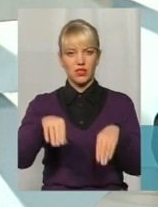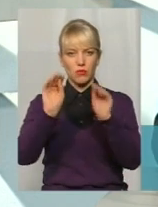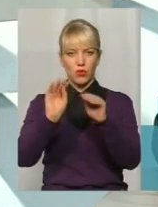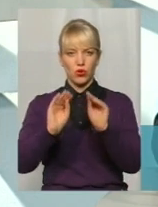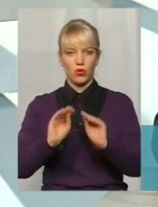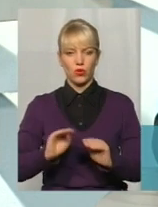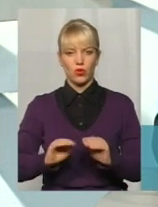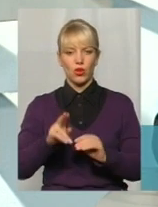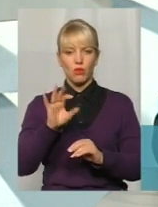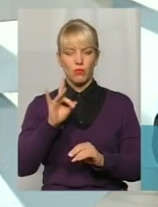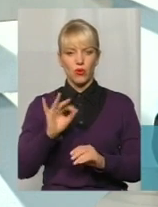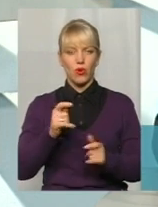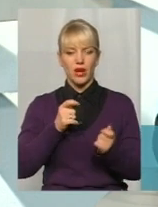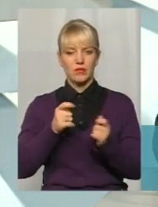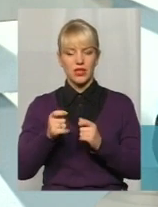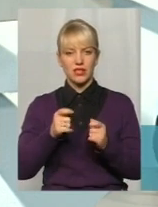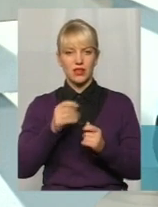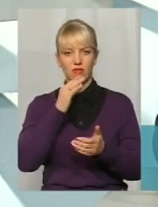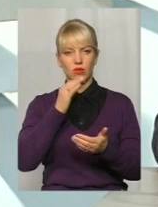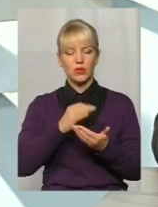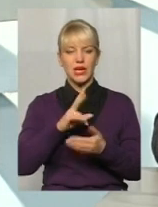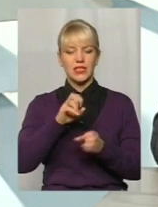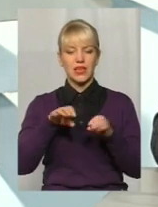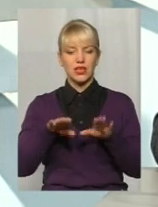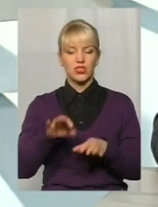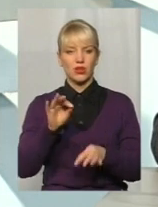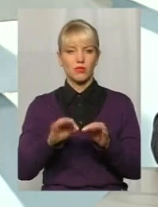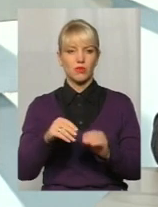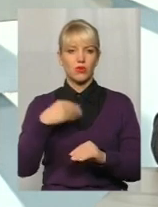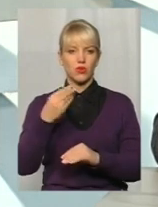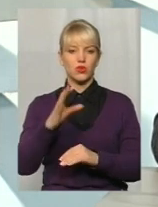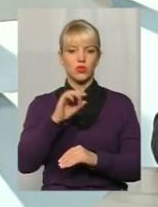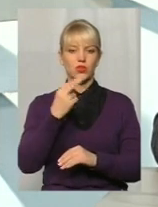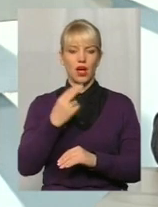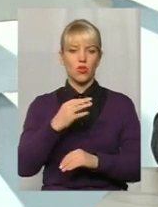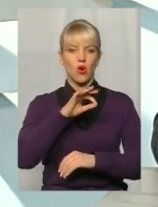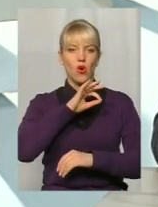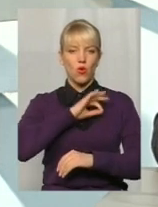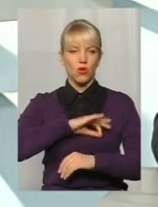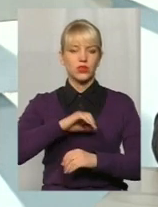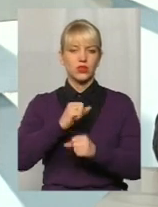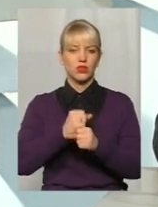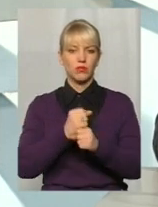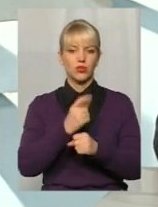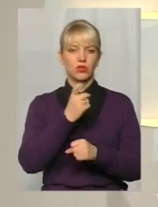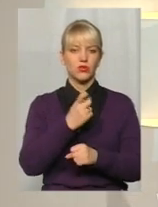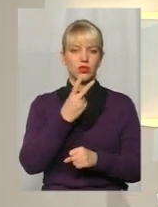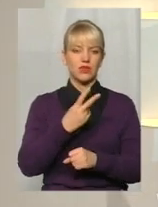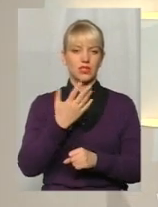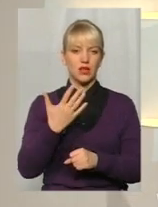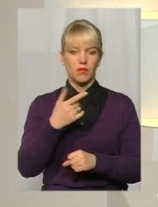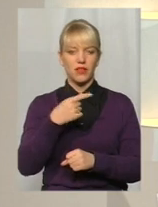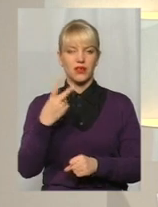підповідальність і за рішенням суду йому присуджуються ці соціально корисні роботи від 120 до 240